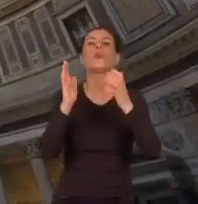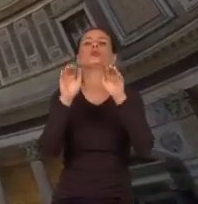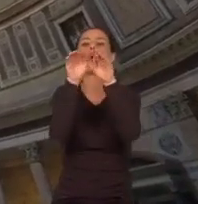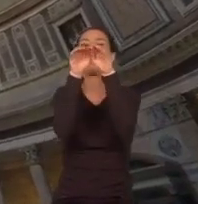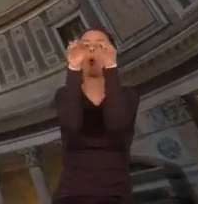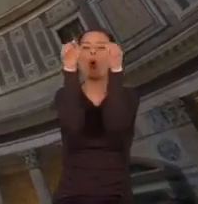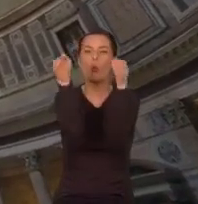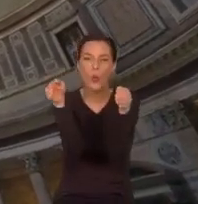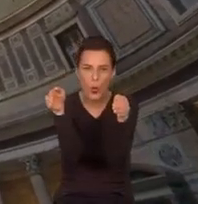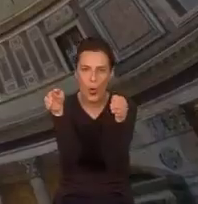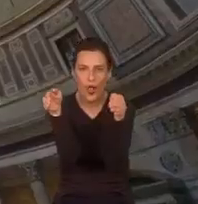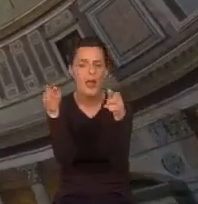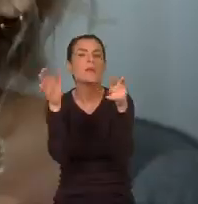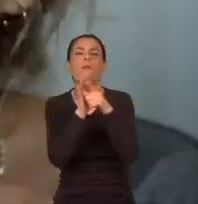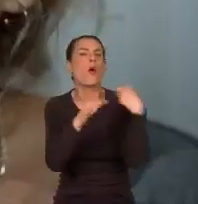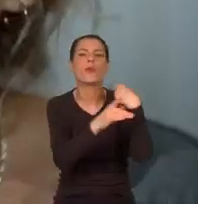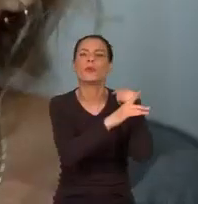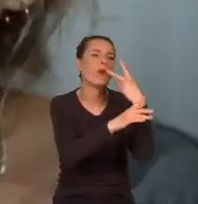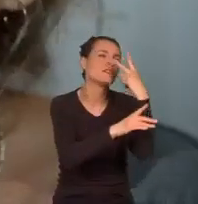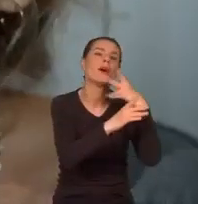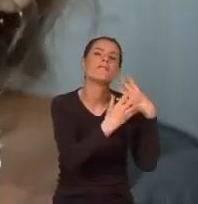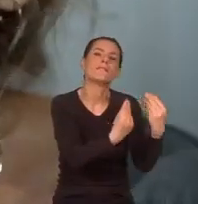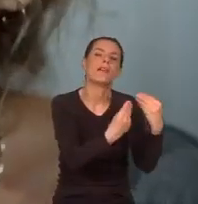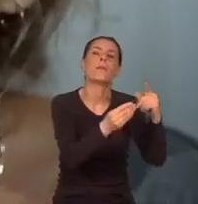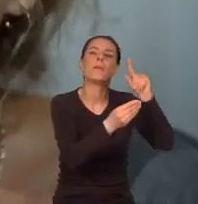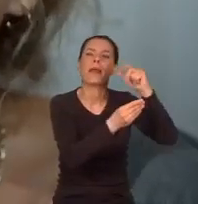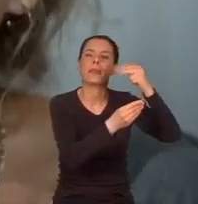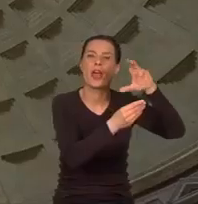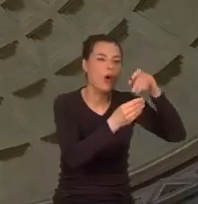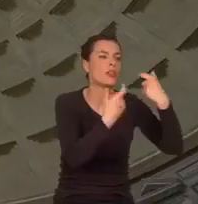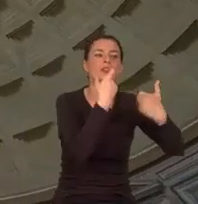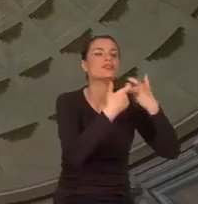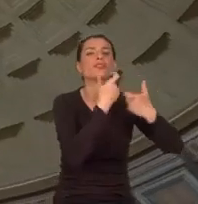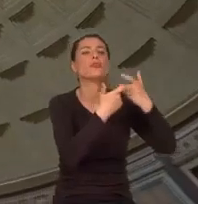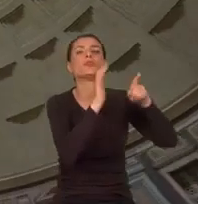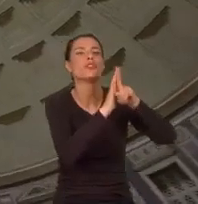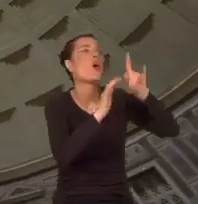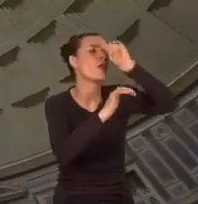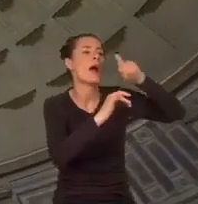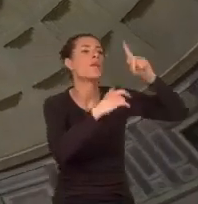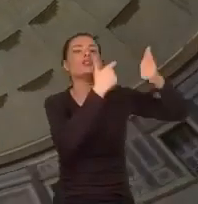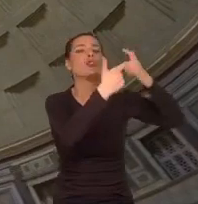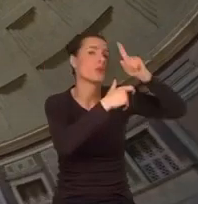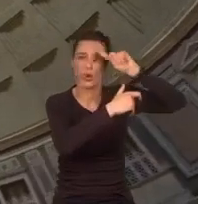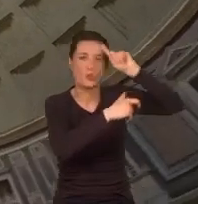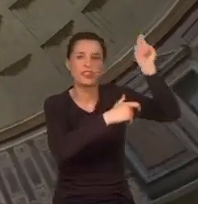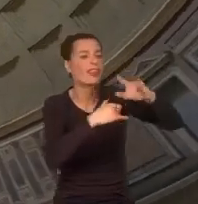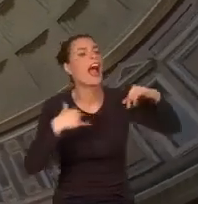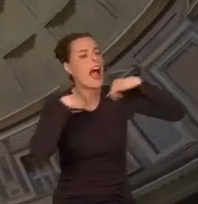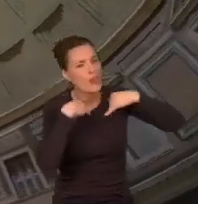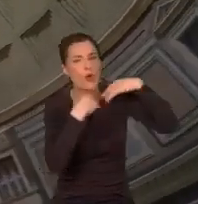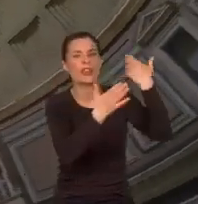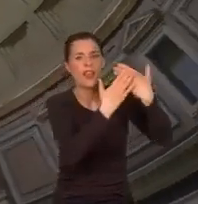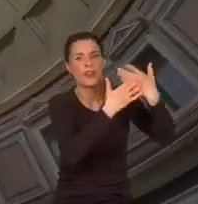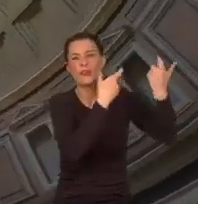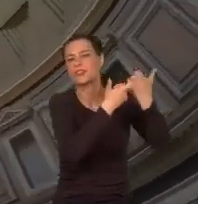Michał Anioł podziwiał panteonę. Powiedział, że wznieśli go aniołowie, nie ludzie. To jedna z najtrudniejszych